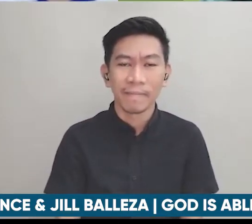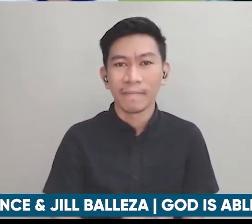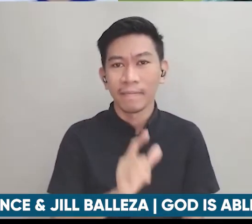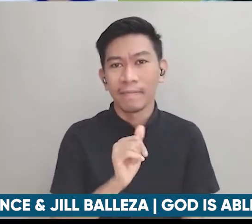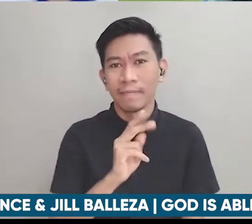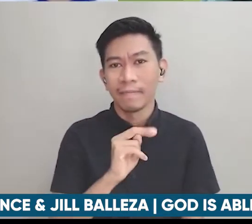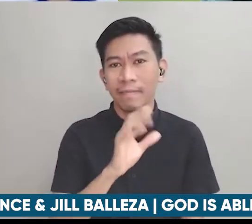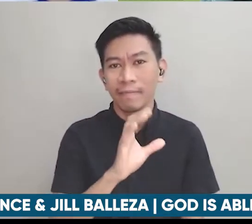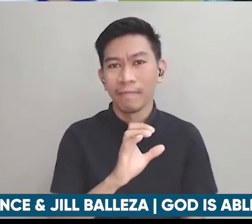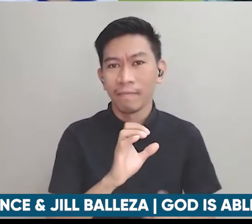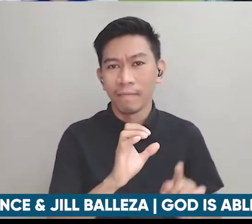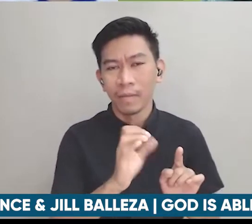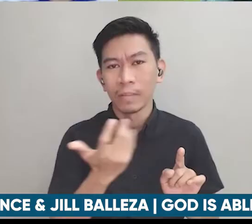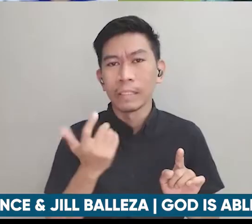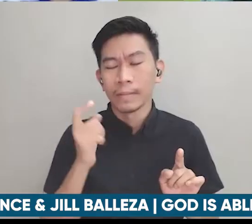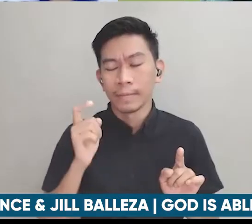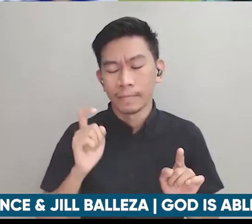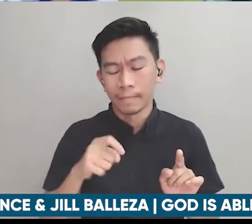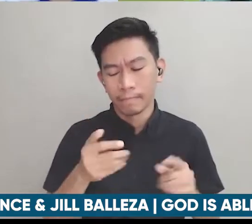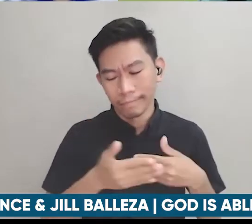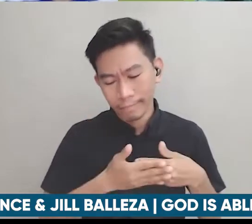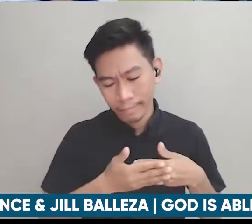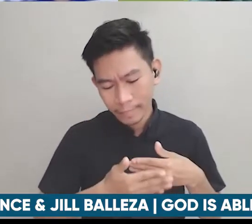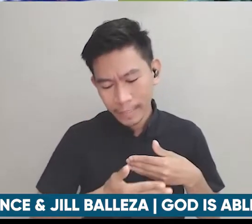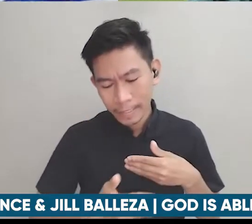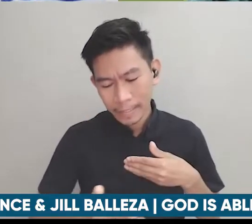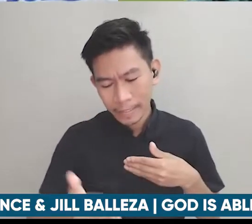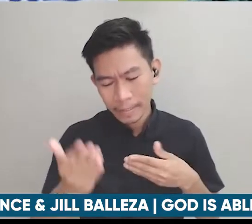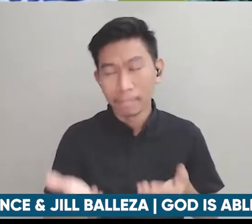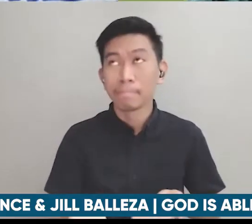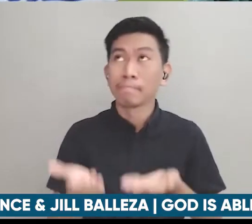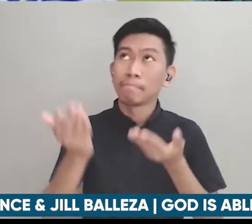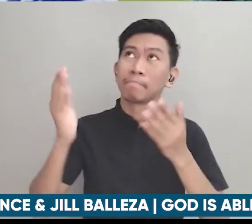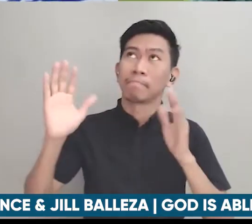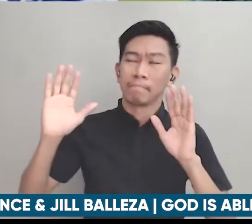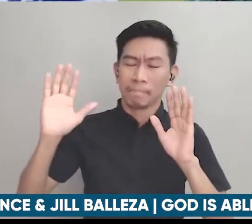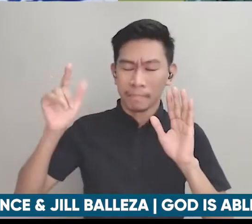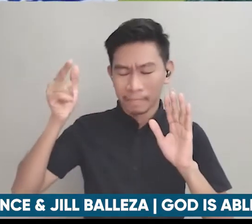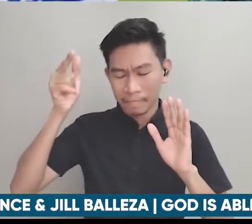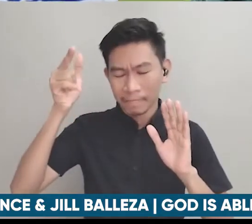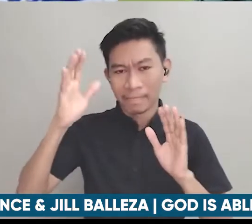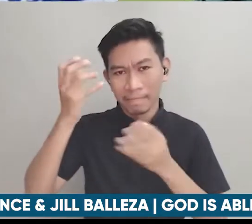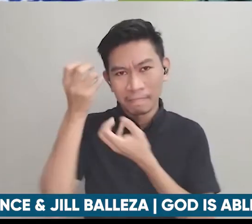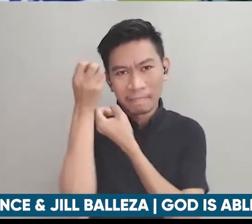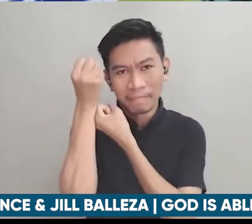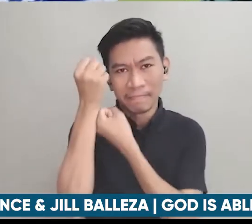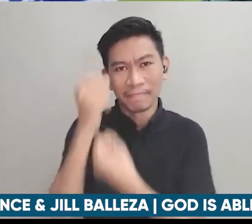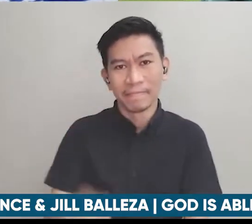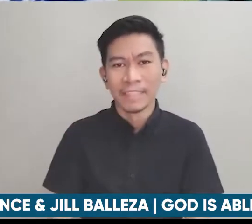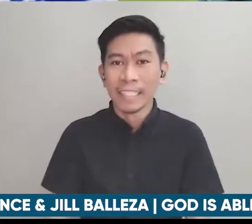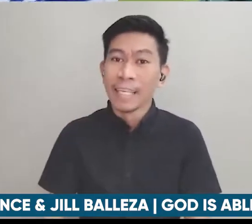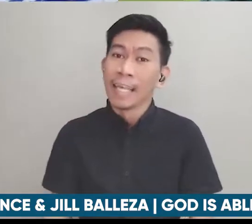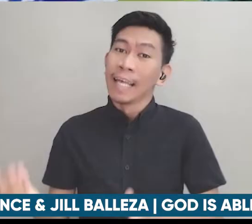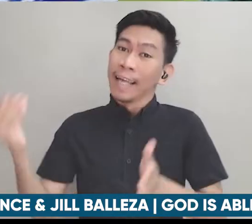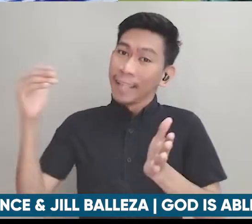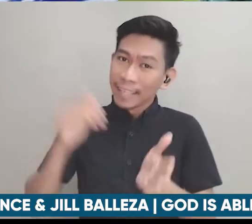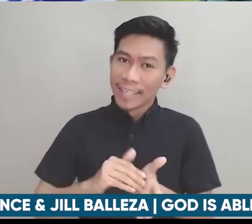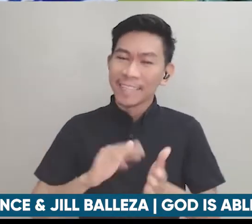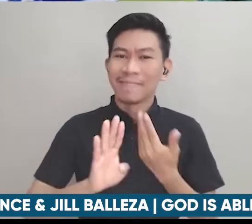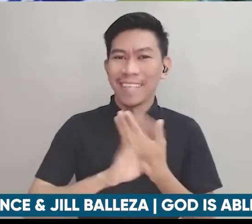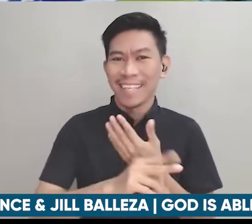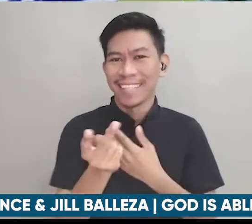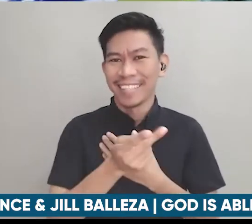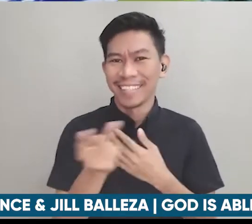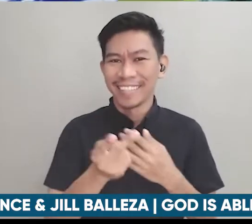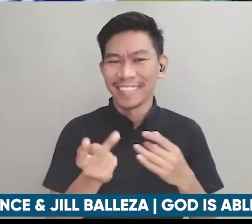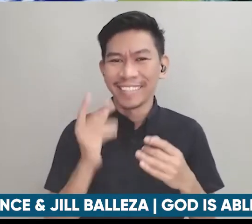to surrender and trust God sa lahat na nangyayari so mabalik ako sa excitement yung dalawa since nakwento nyo naman na wala ang